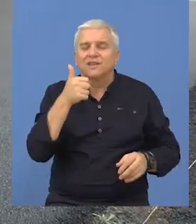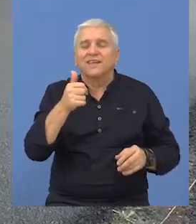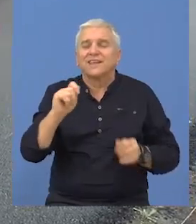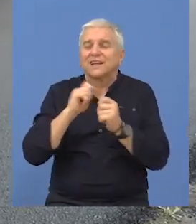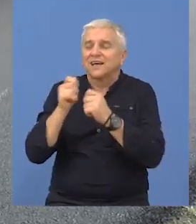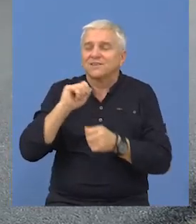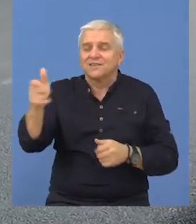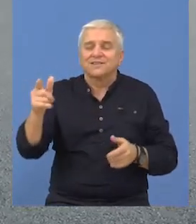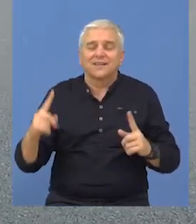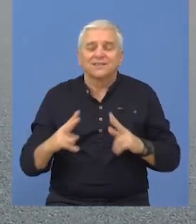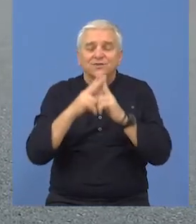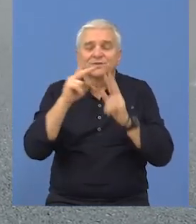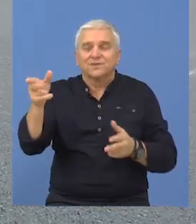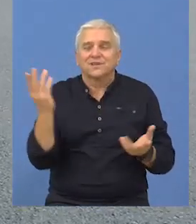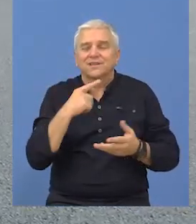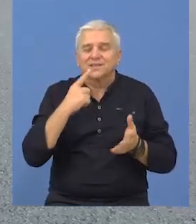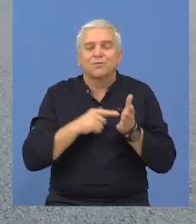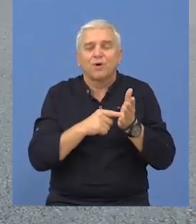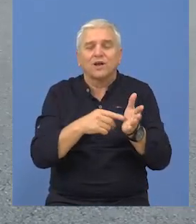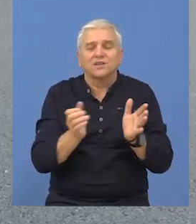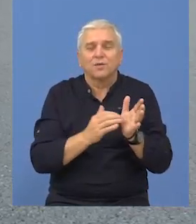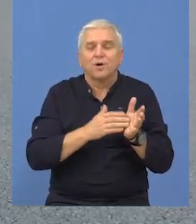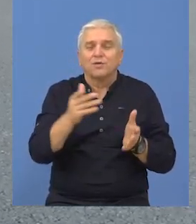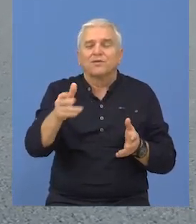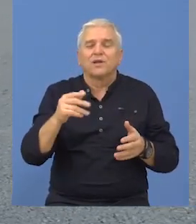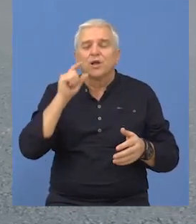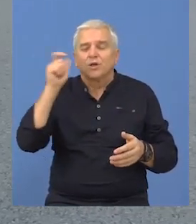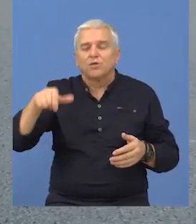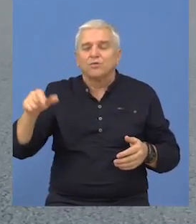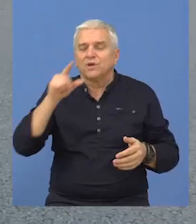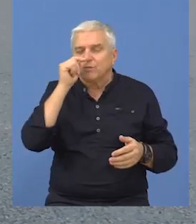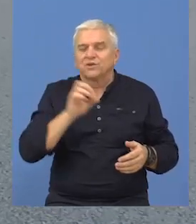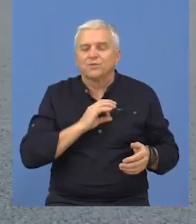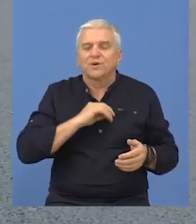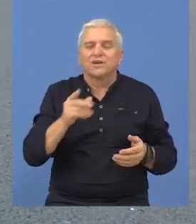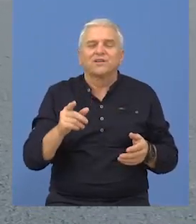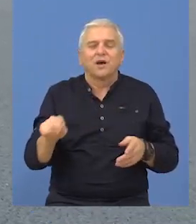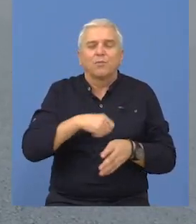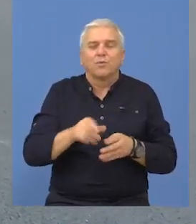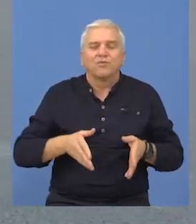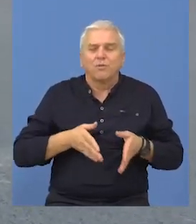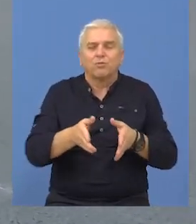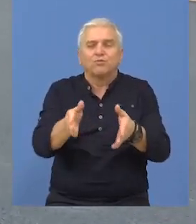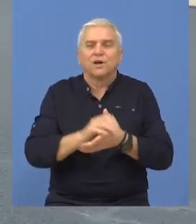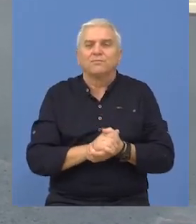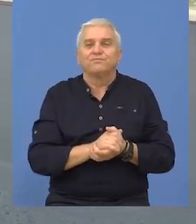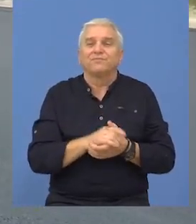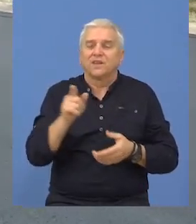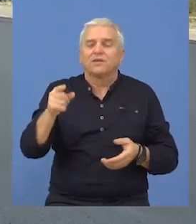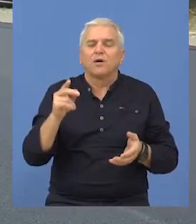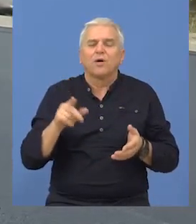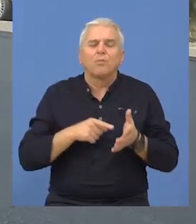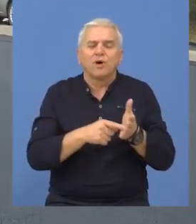na osnovu jednog razgovora i sastanka sa njim, gde sam iskazao potrebe građana opštine Bečaj po pitanju rekonstrukcija ovog puta,